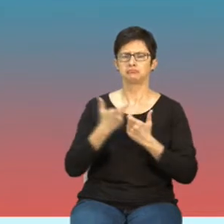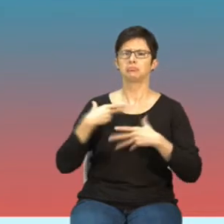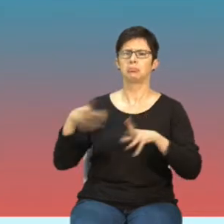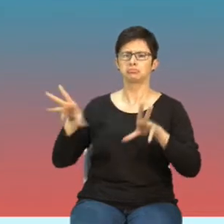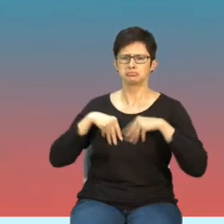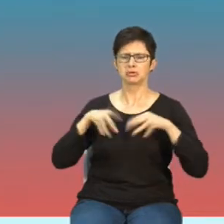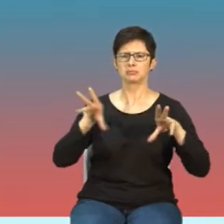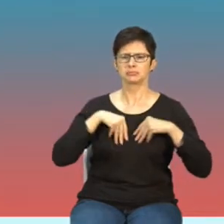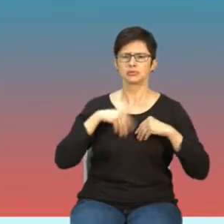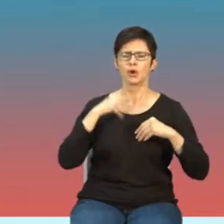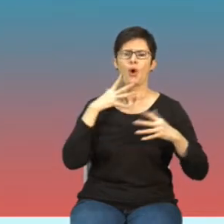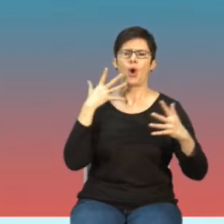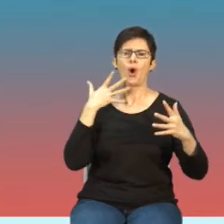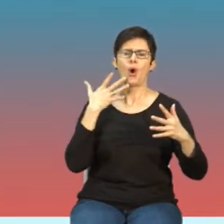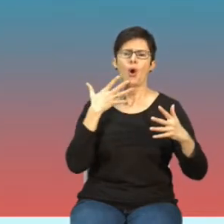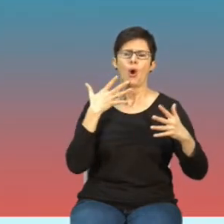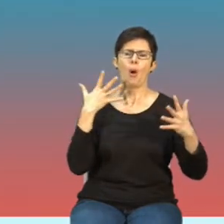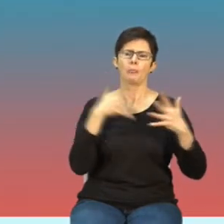opinie